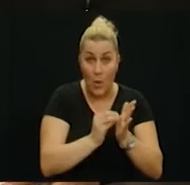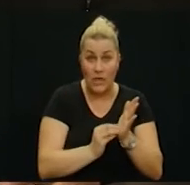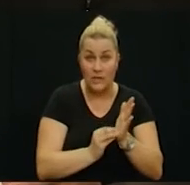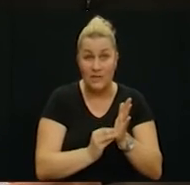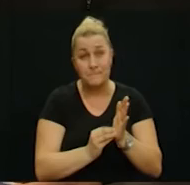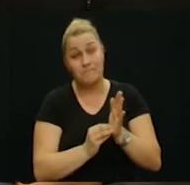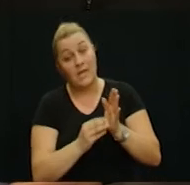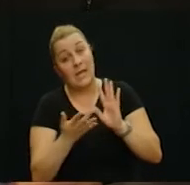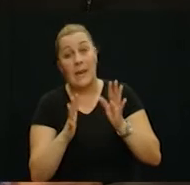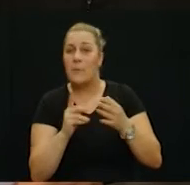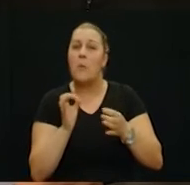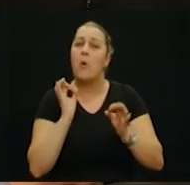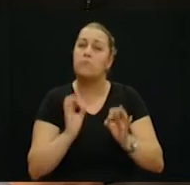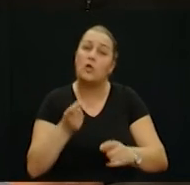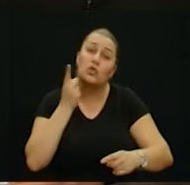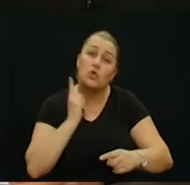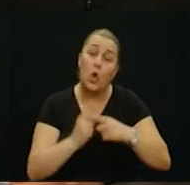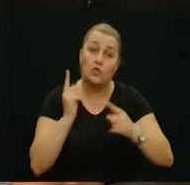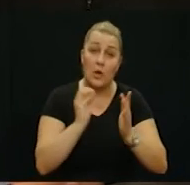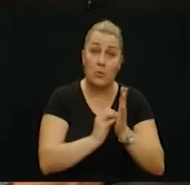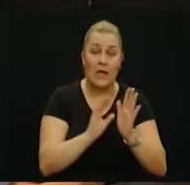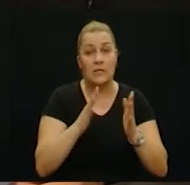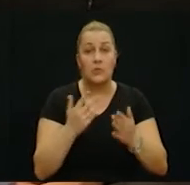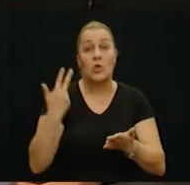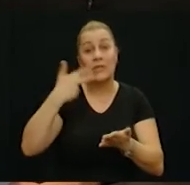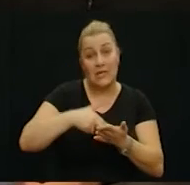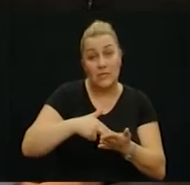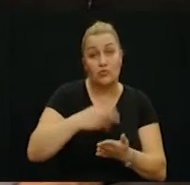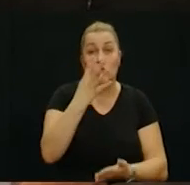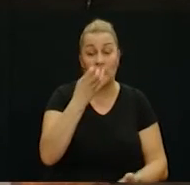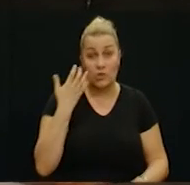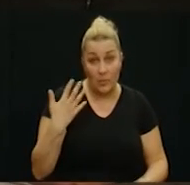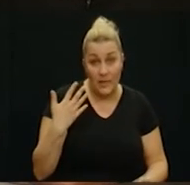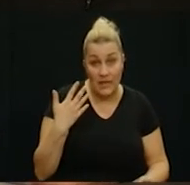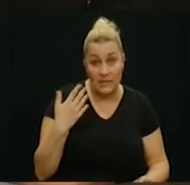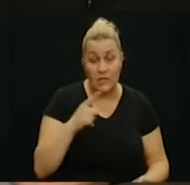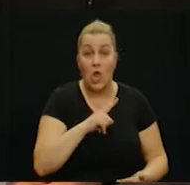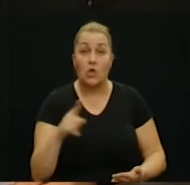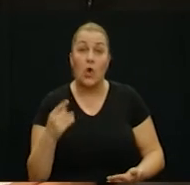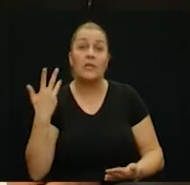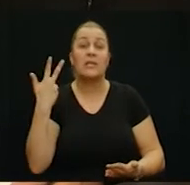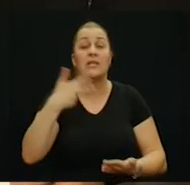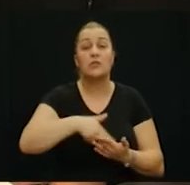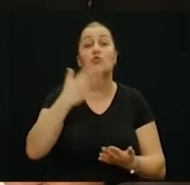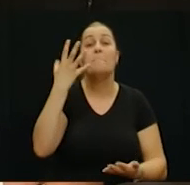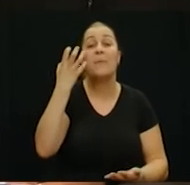Imamo ne toliko precizne podatke, negdje između 3450 i 3500